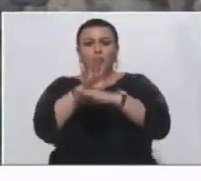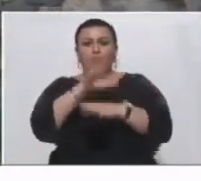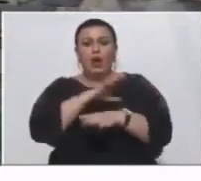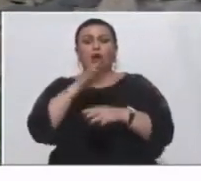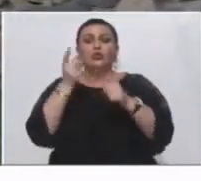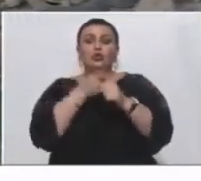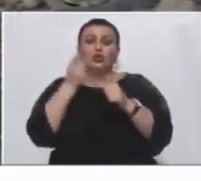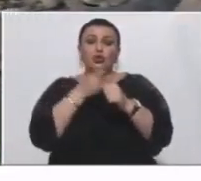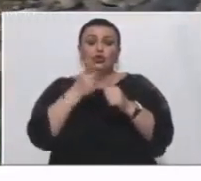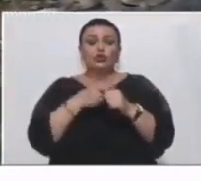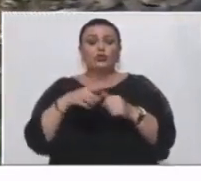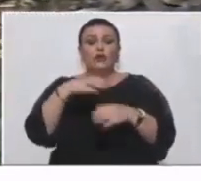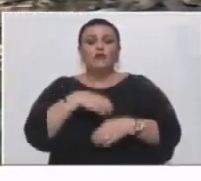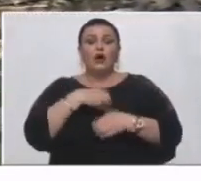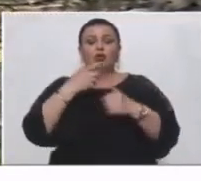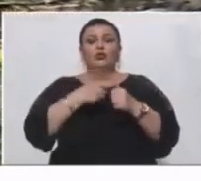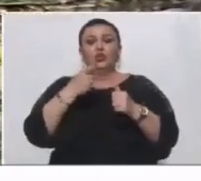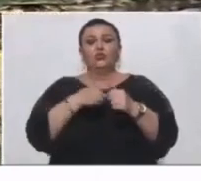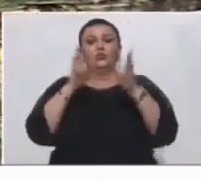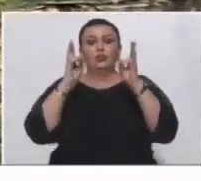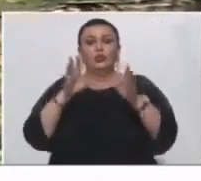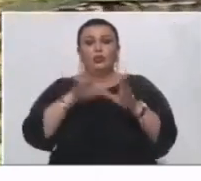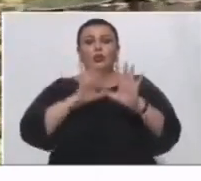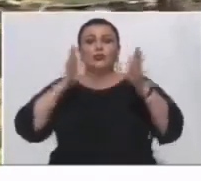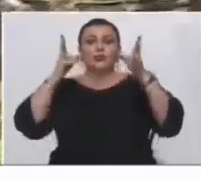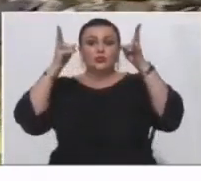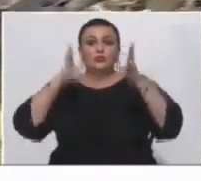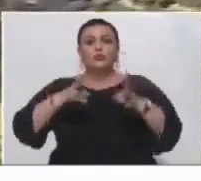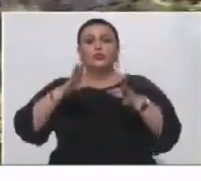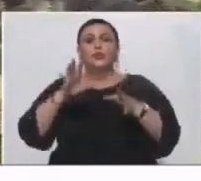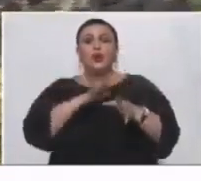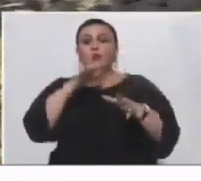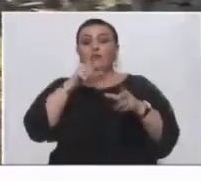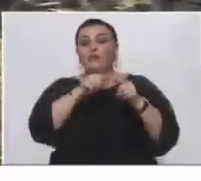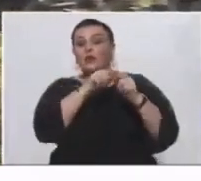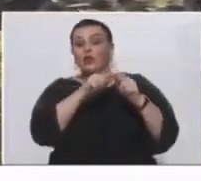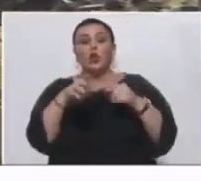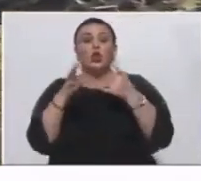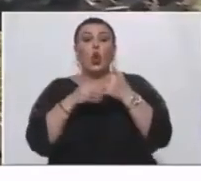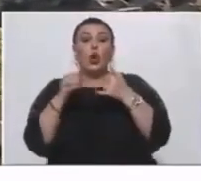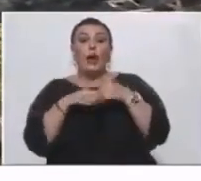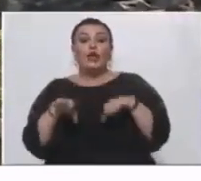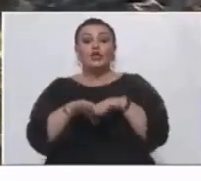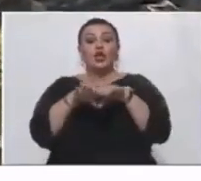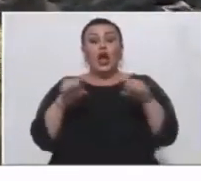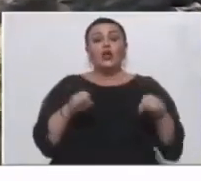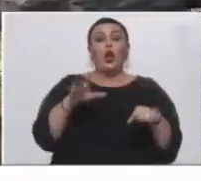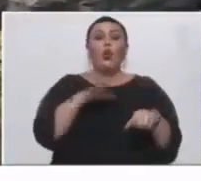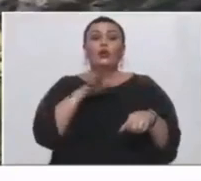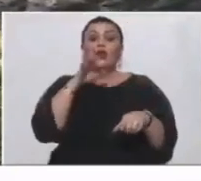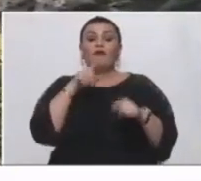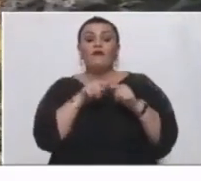Nəticədə faciə qaçınılmaz oldu, faciə baş verdi. Bu müddətdə, torpaqlarımız işxalda olduğu